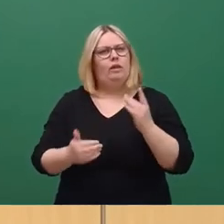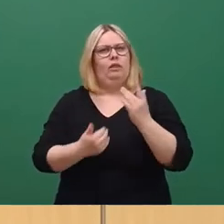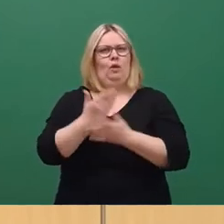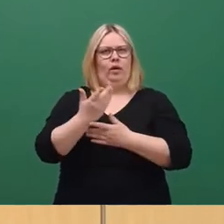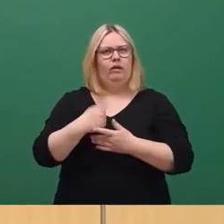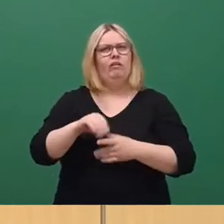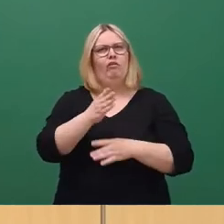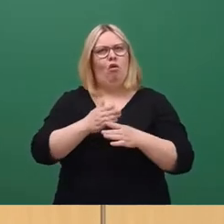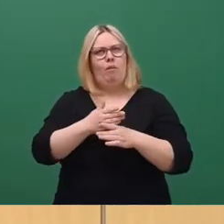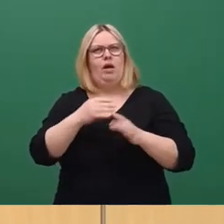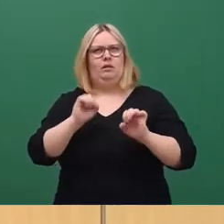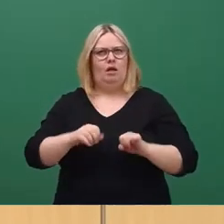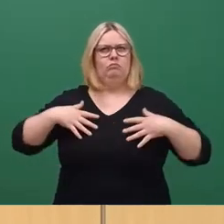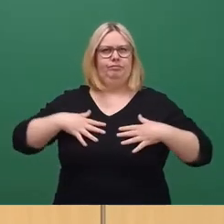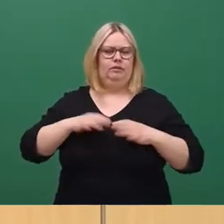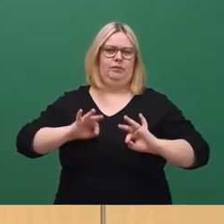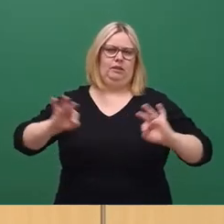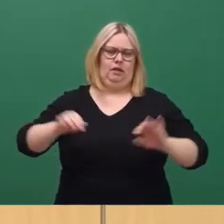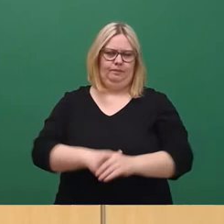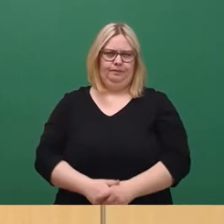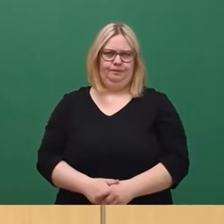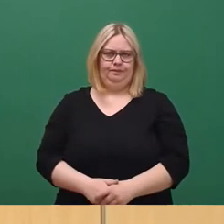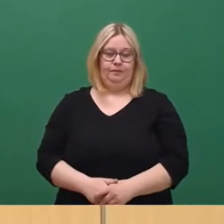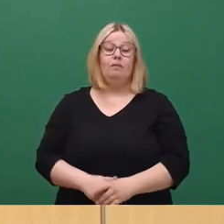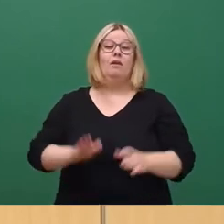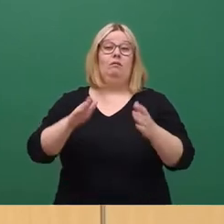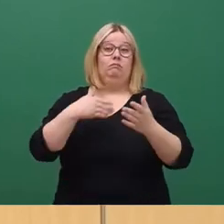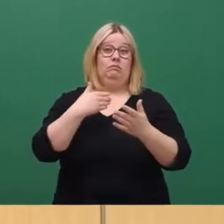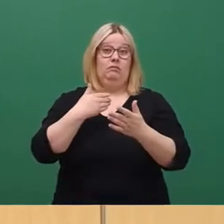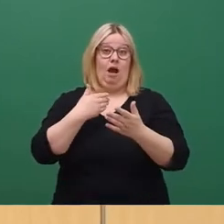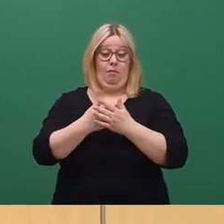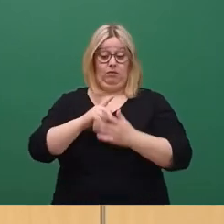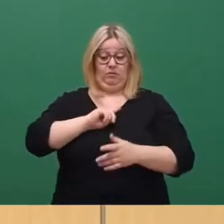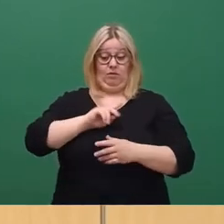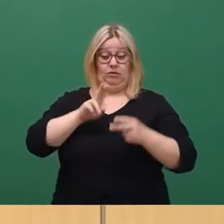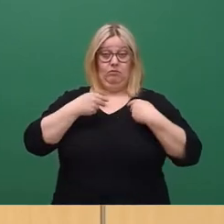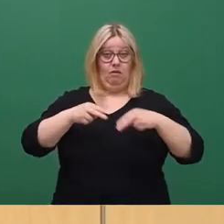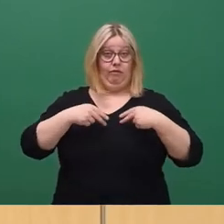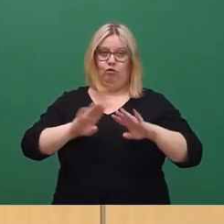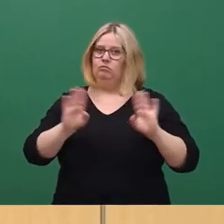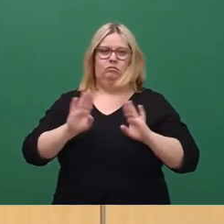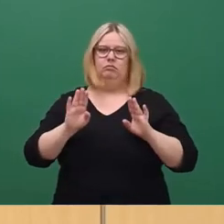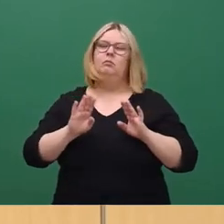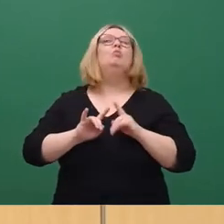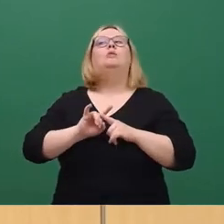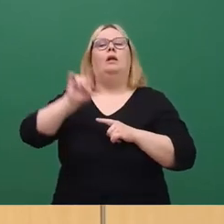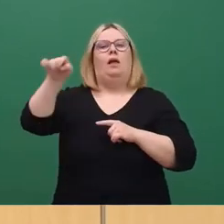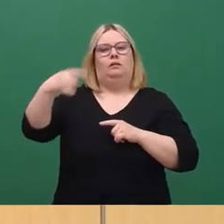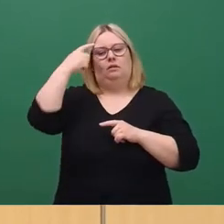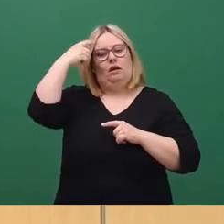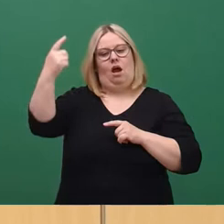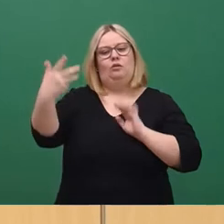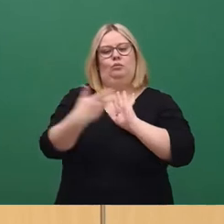besser vorbereitet zu sein? Um diese Fragen möglichst objektiv zu beantworten, werden wir uns externen Rat und Begutachtung